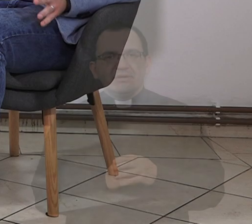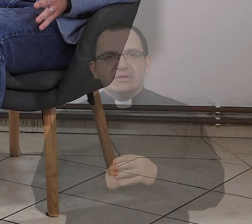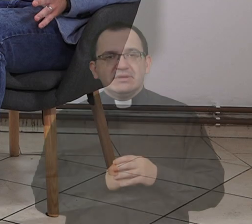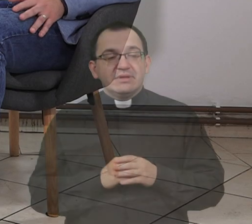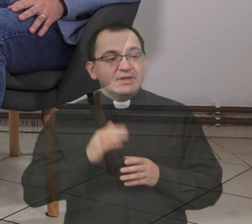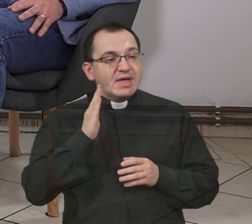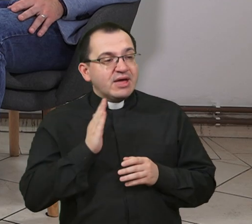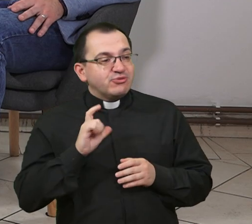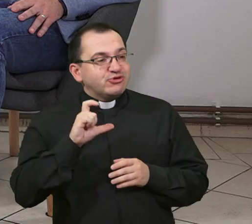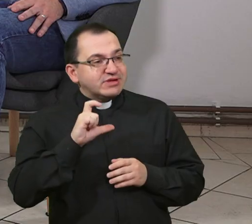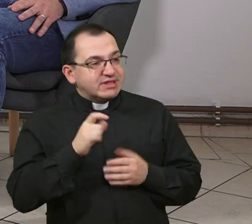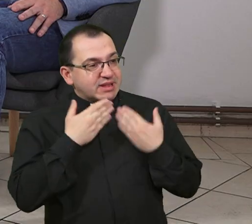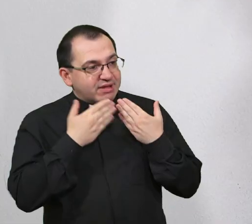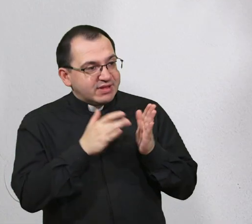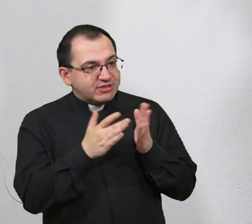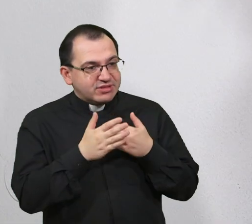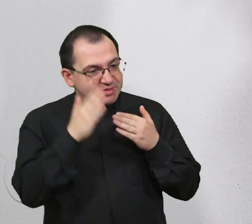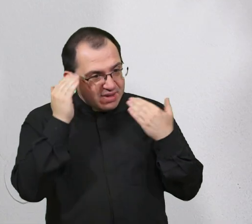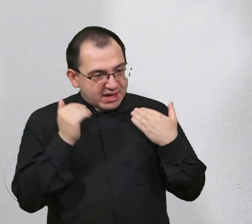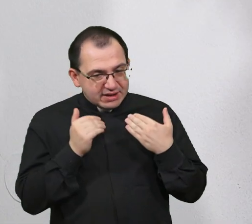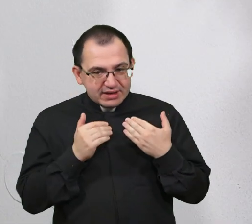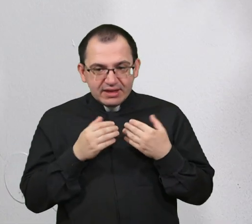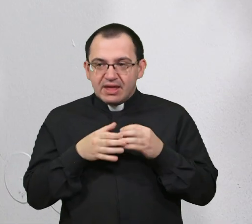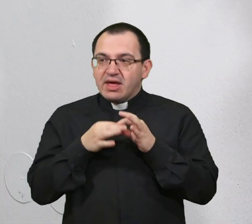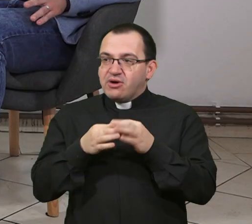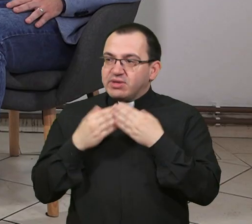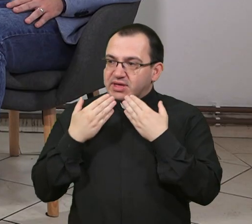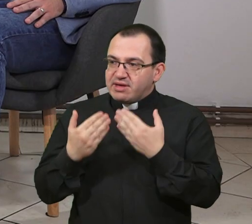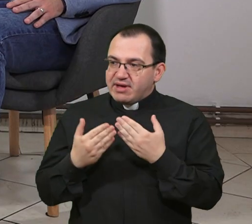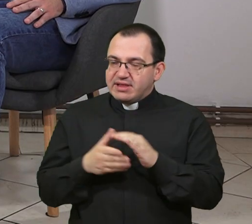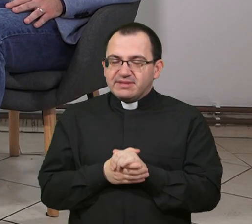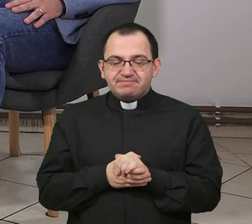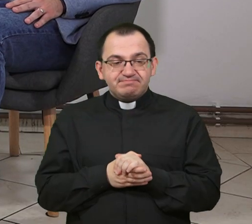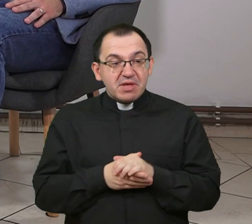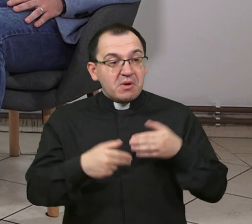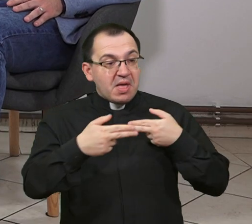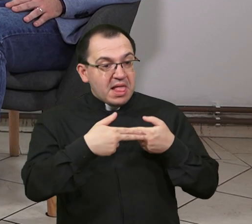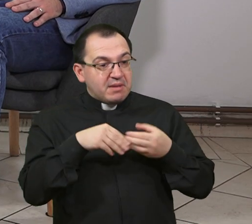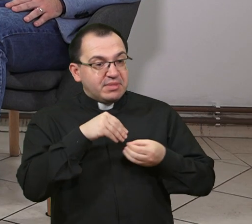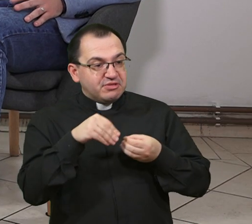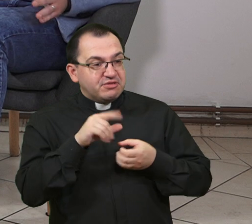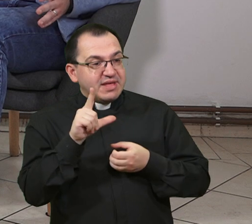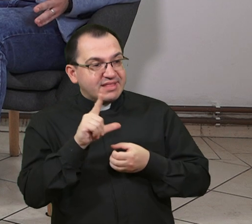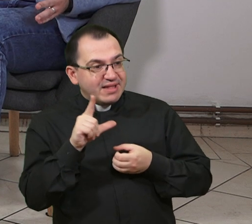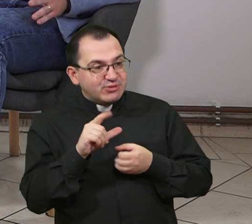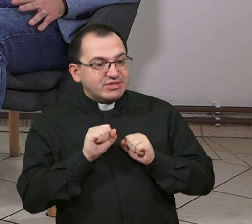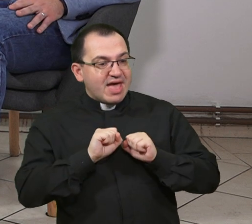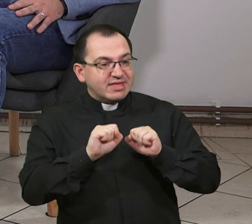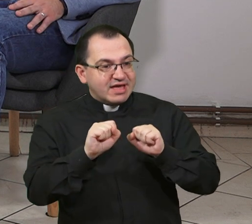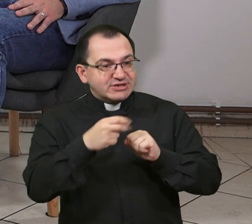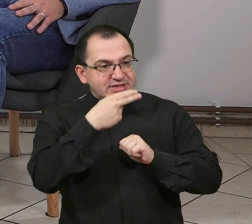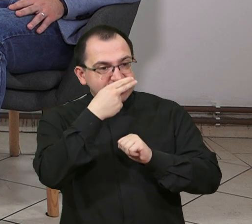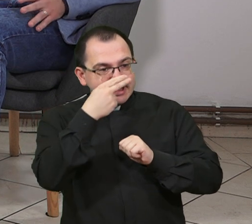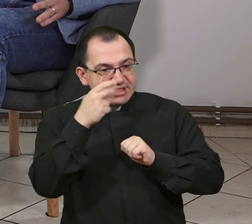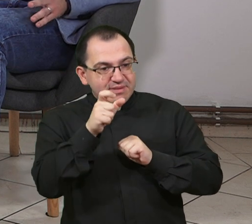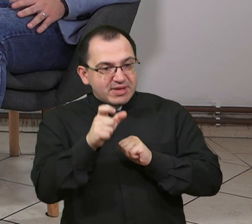Gospodje Cigler, hvaljeni su si Marija. Uvijek je hvaljeni. Ususred Blagdanu Svete Lucijem, djevice i mučenice, zaštitnice slijepih